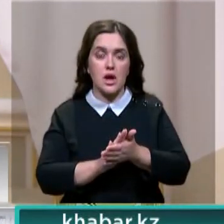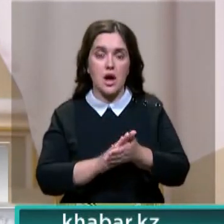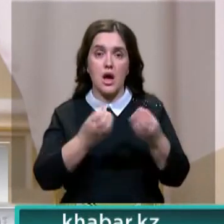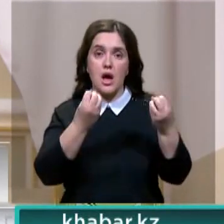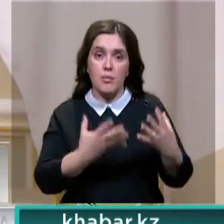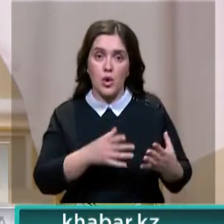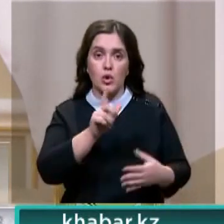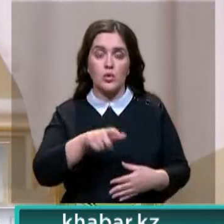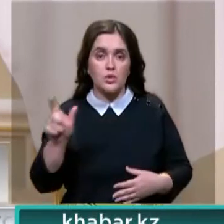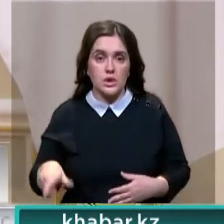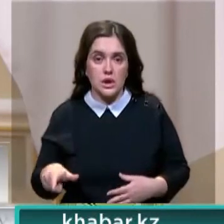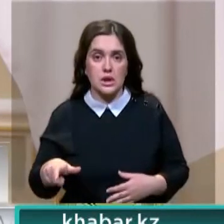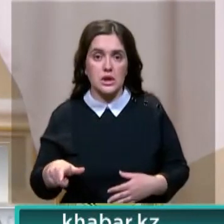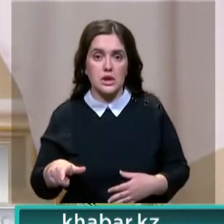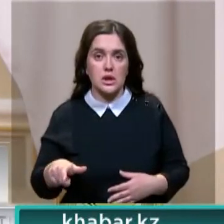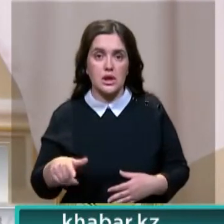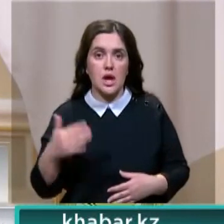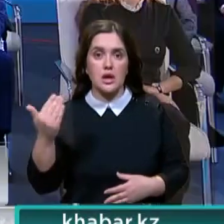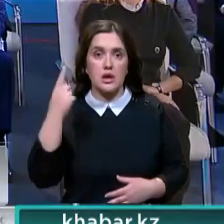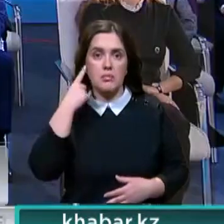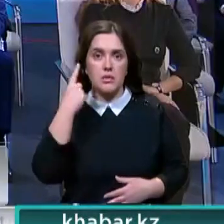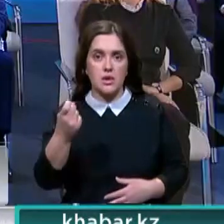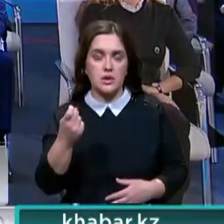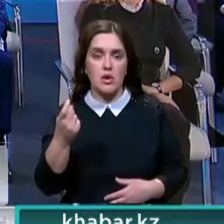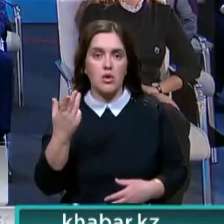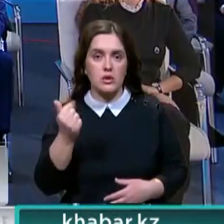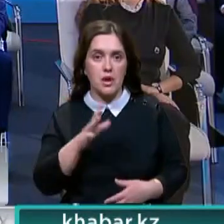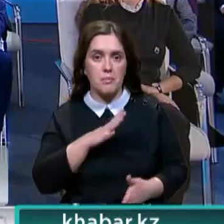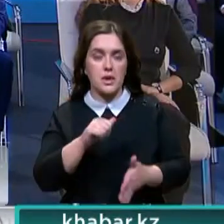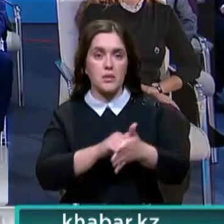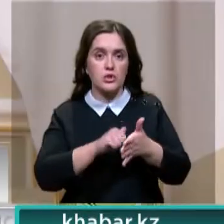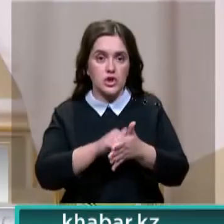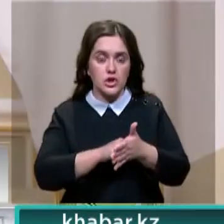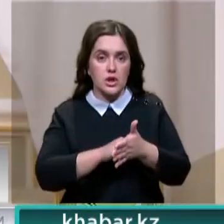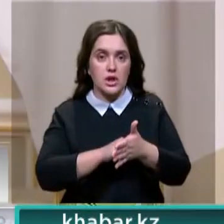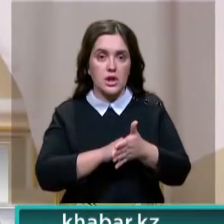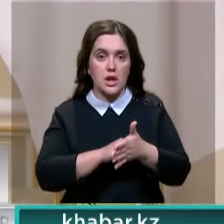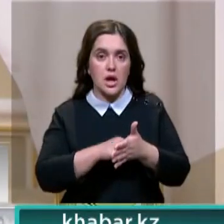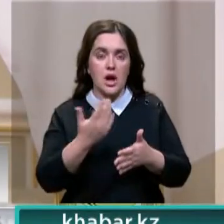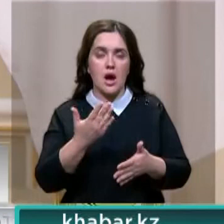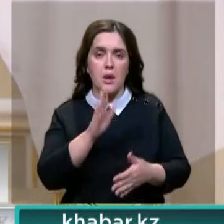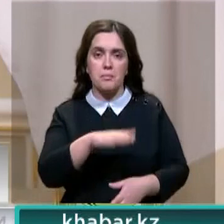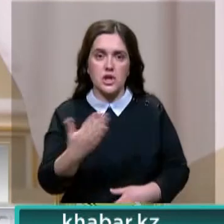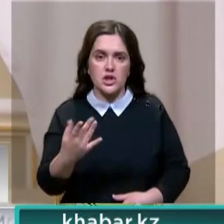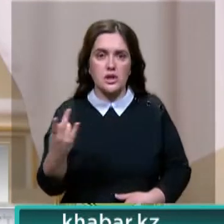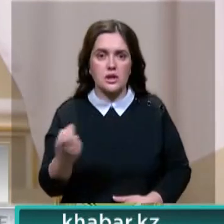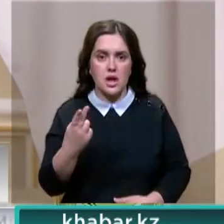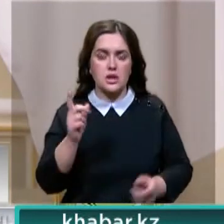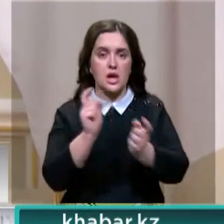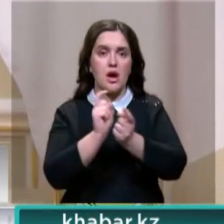даже экспертов их предсказания оказались необоснованными, особенно на фоне межэтнических конфликтов,